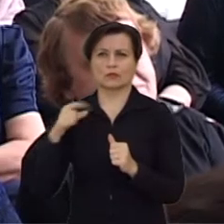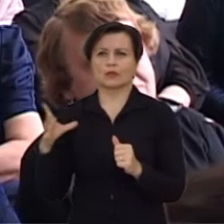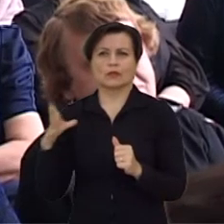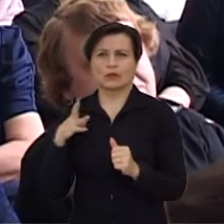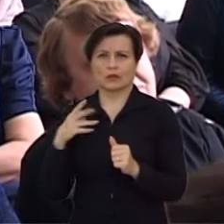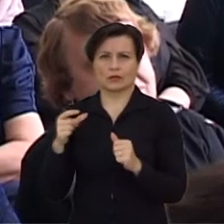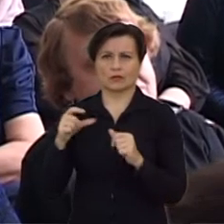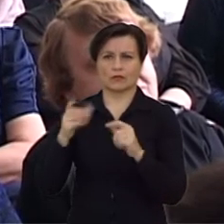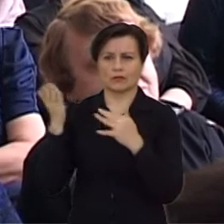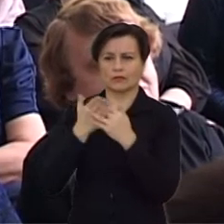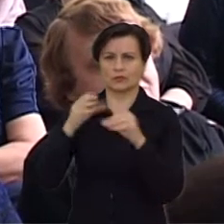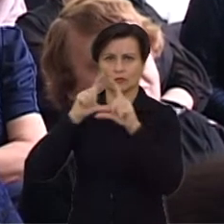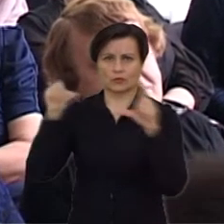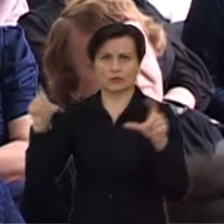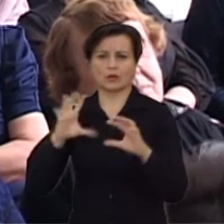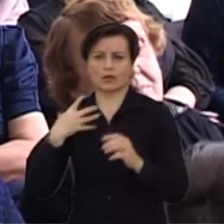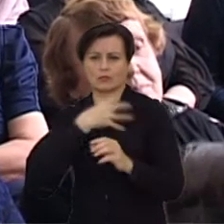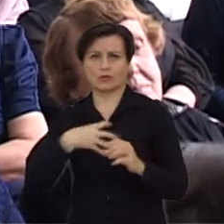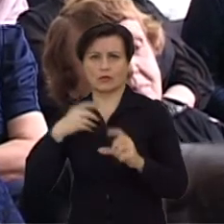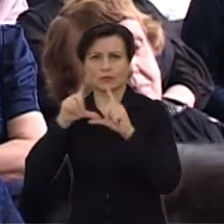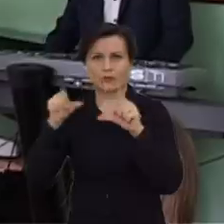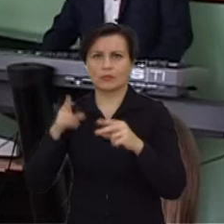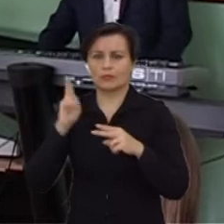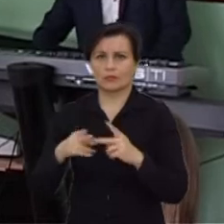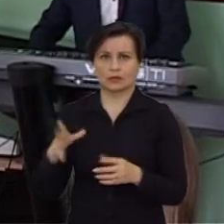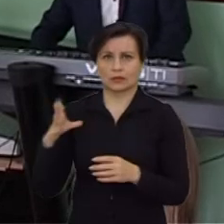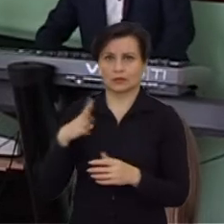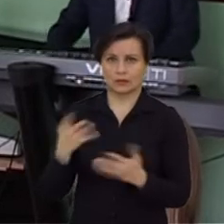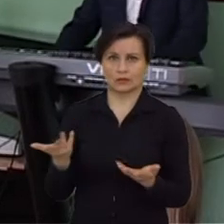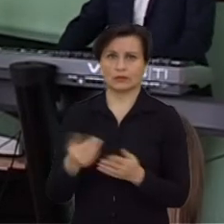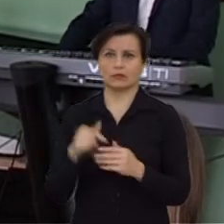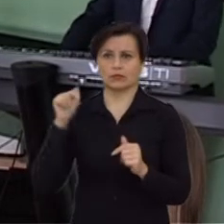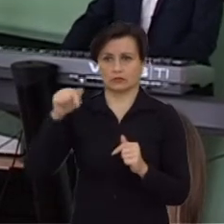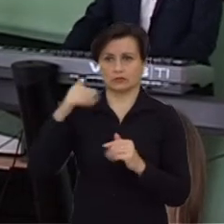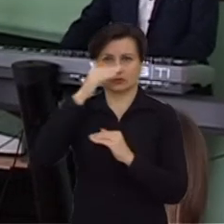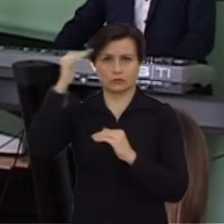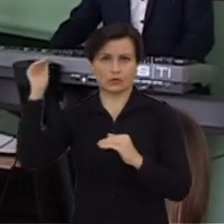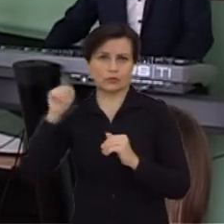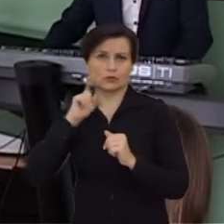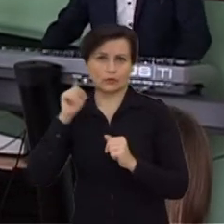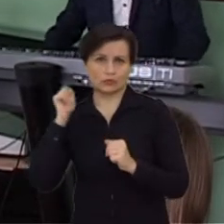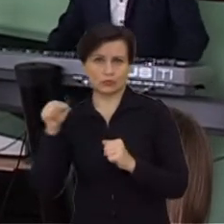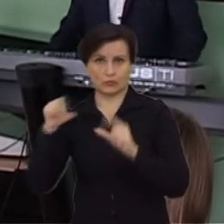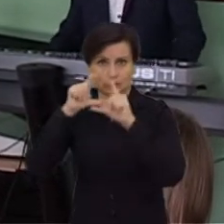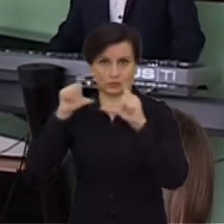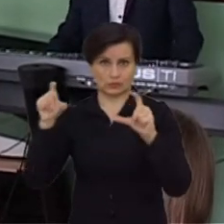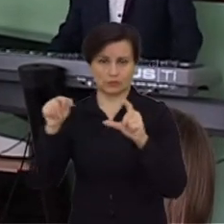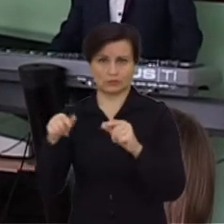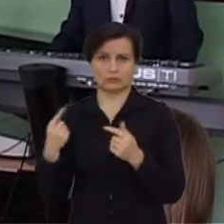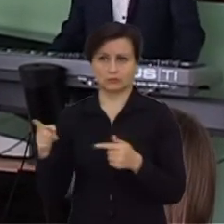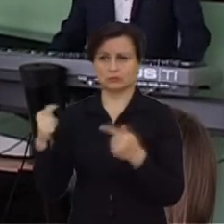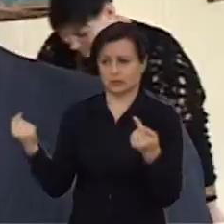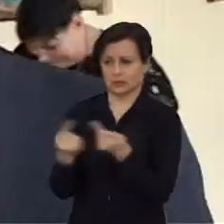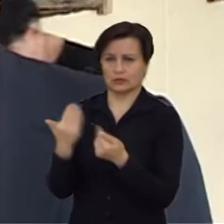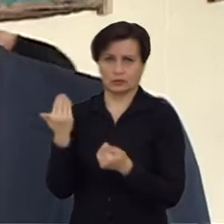tai aplinkybių negalėjo baigti vidurinės mokyklos arba pagrindinės mokyklos kurso, ir šita mokykla kaip tik mūsų suaugusių ir